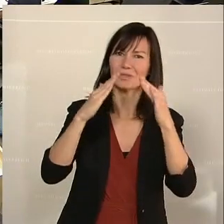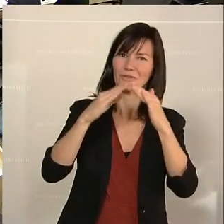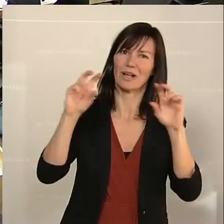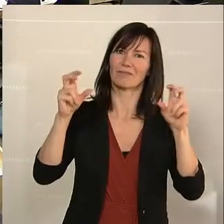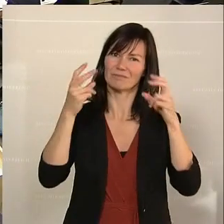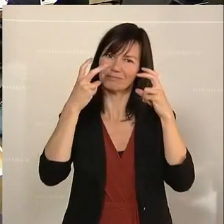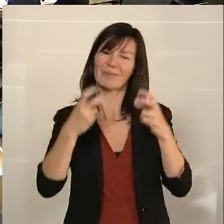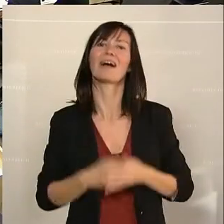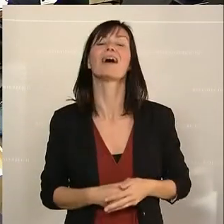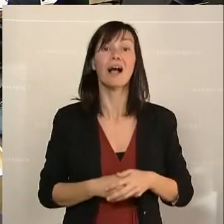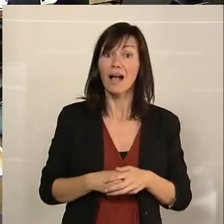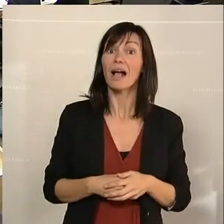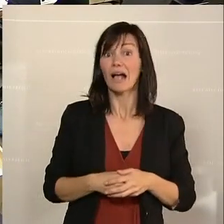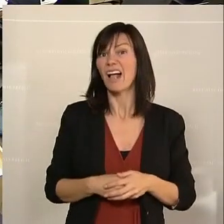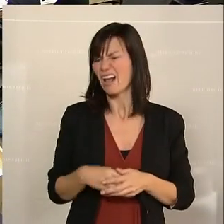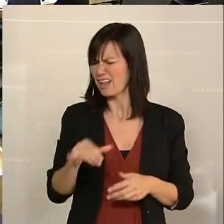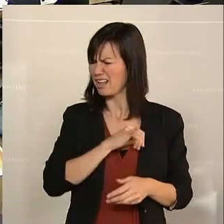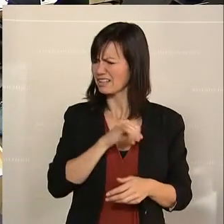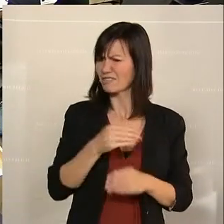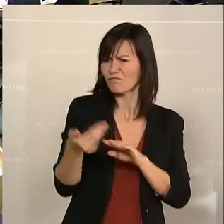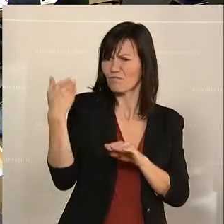Von der FPÖ ist Dagmar Belakowitsch.